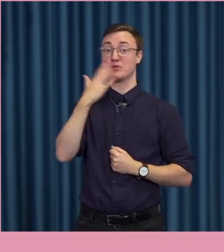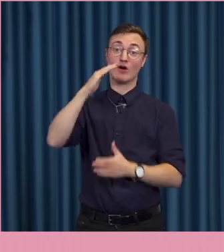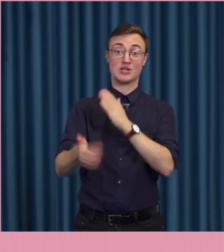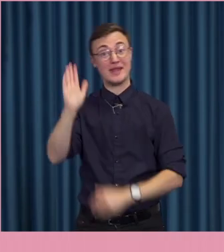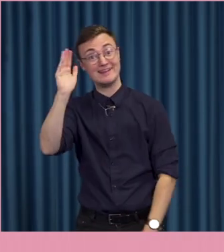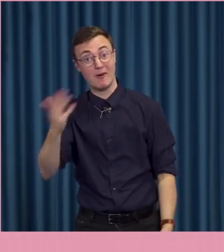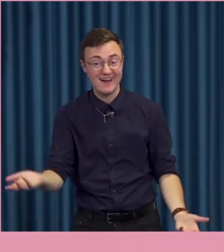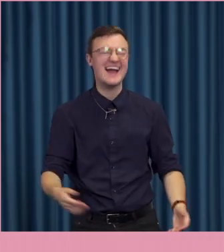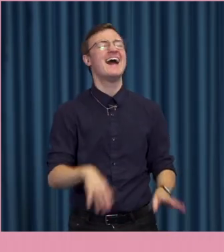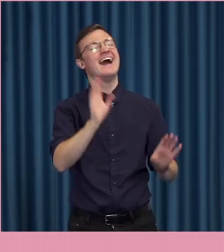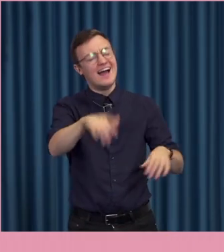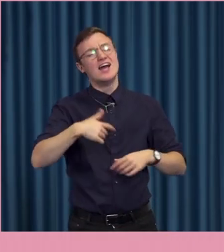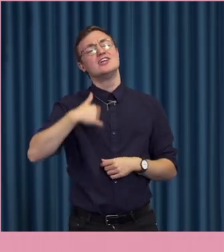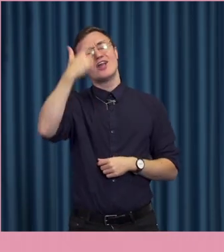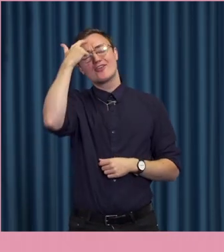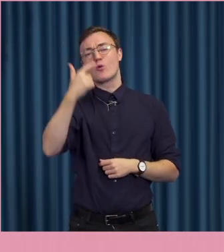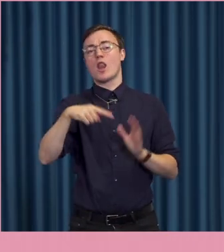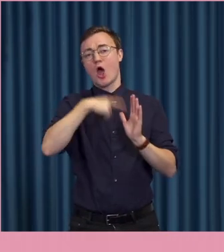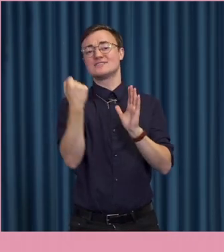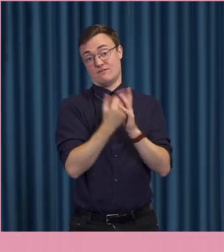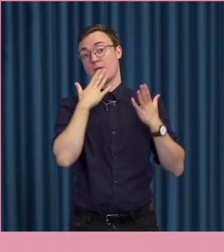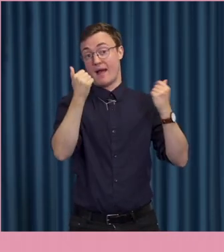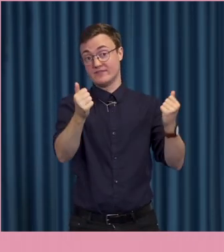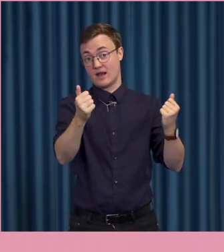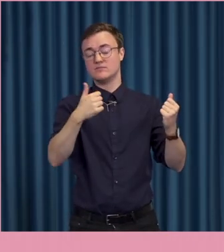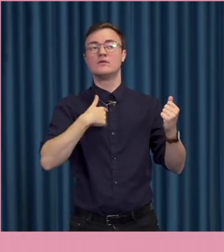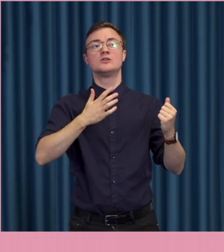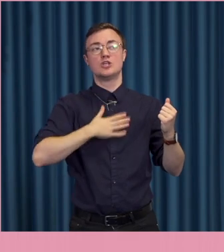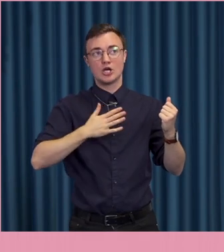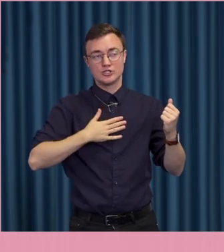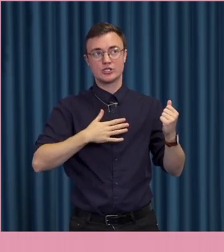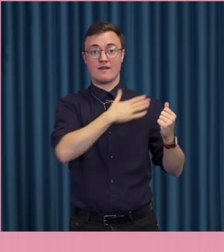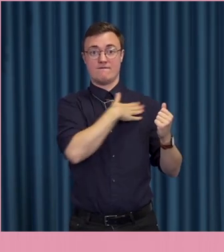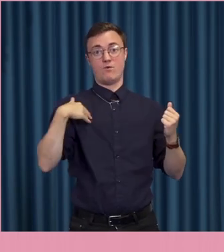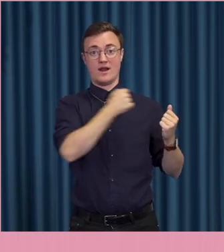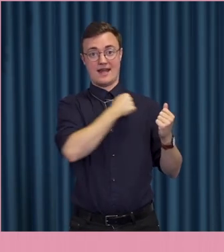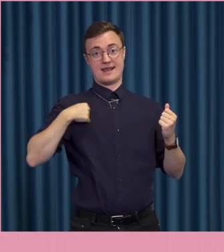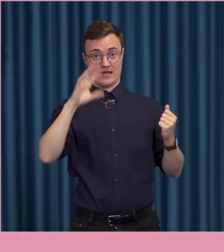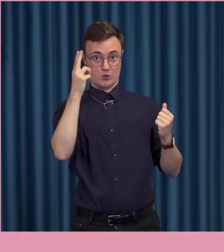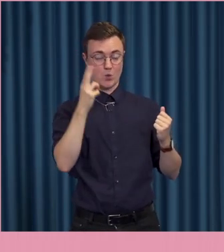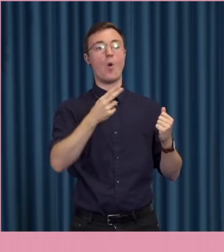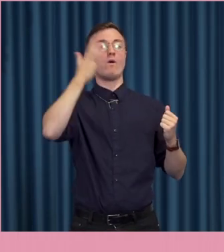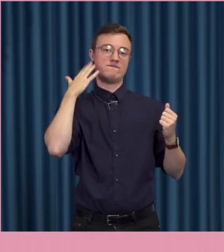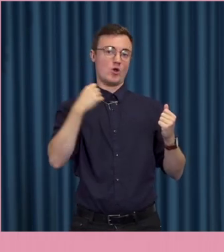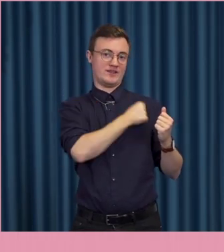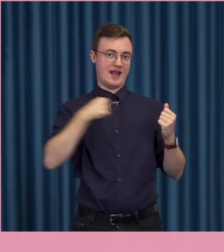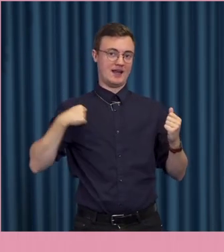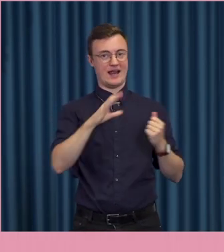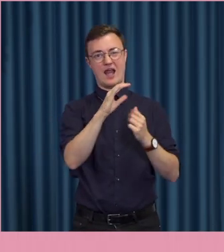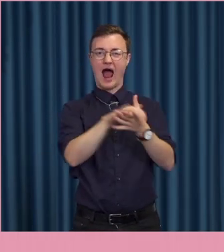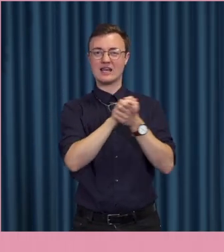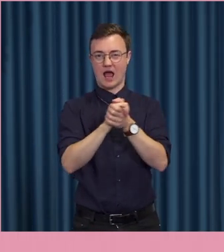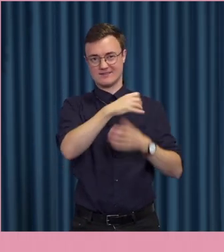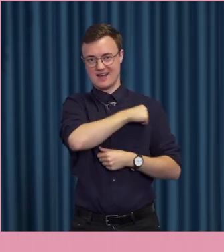Det är säkert. Jag tror att lagstiftningen kommer bli bättre. Jag tycker att både den nuvarande regeringen och den tidigare alliansregeringen